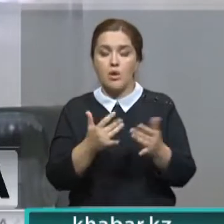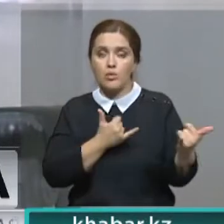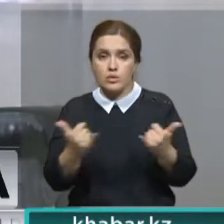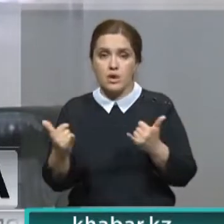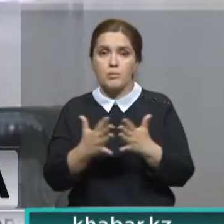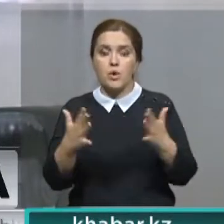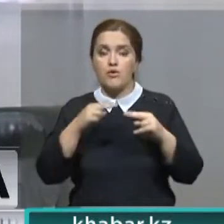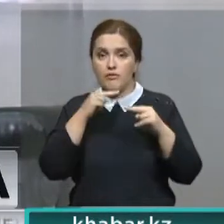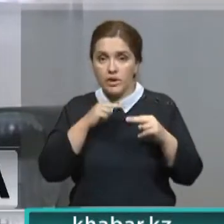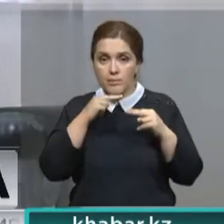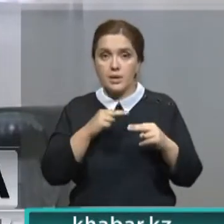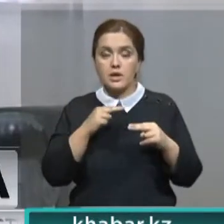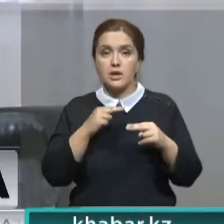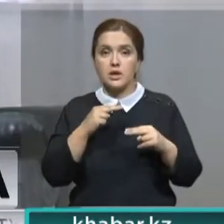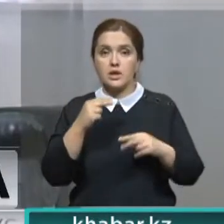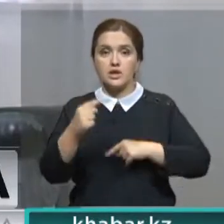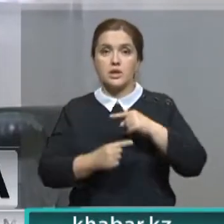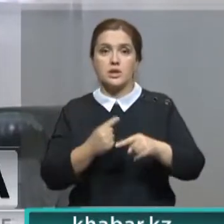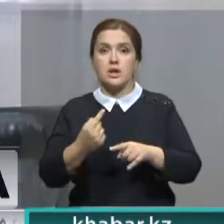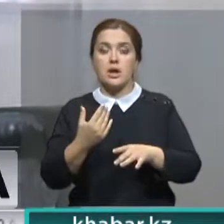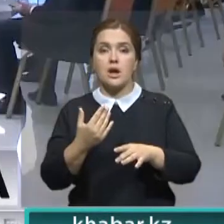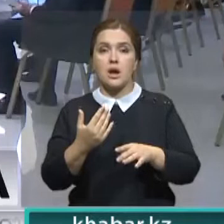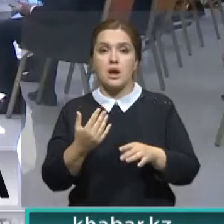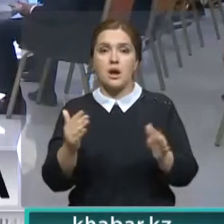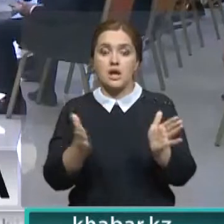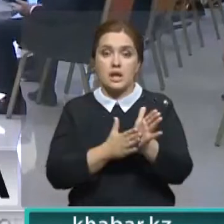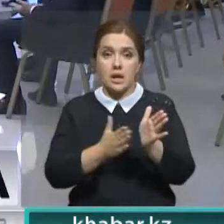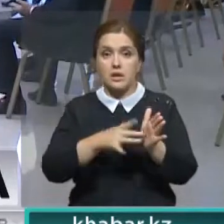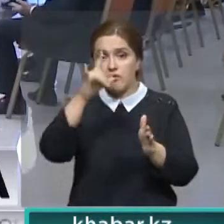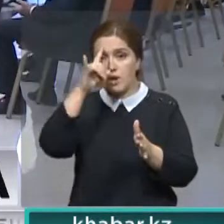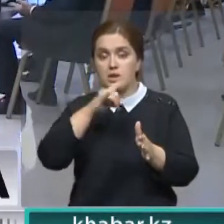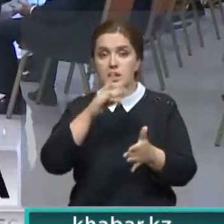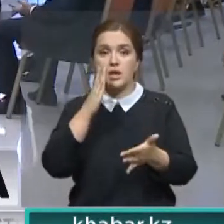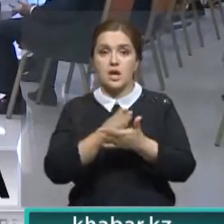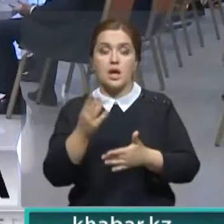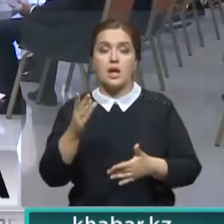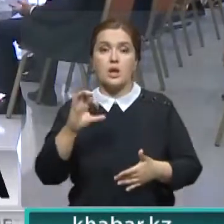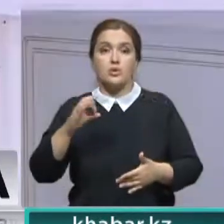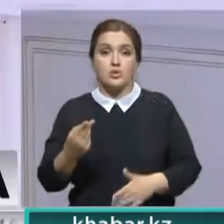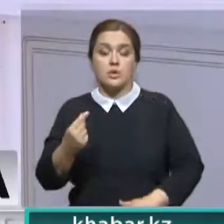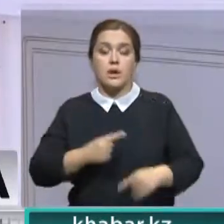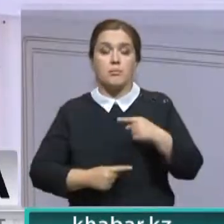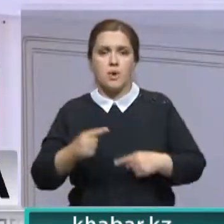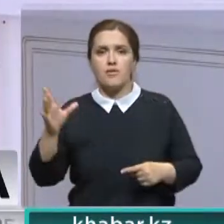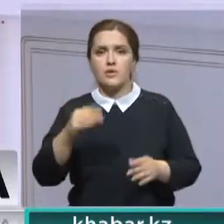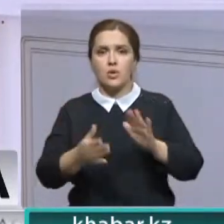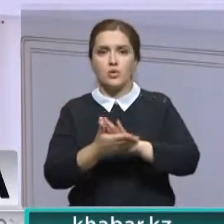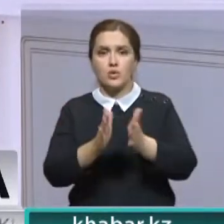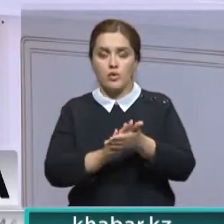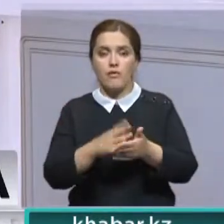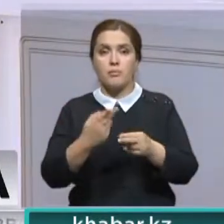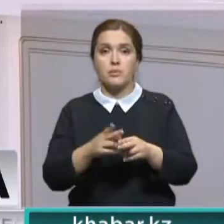посредством выделения малых грантов. В Казахстане создают для ведения соцпредпринимательства все условия, принят